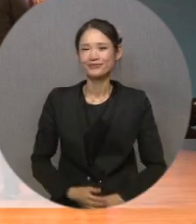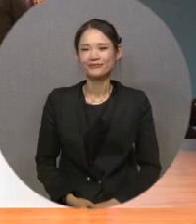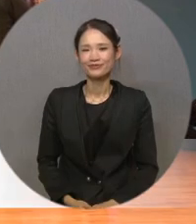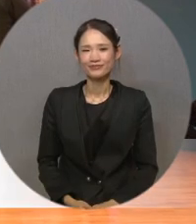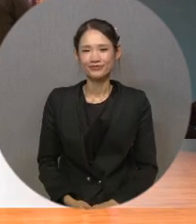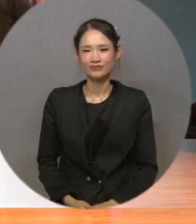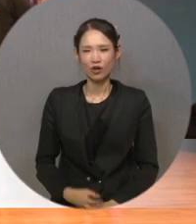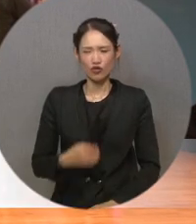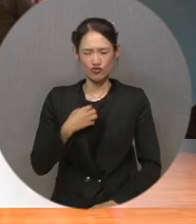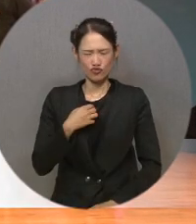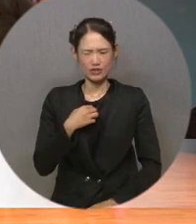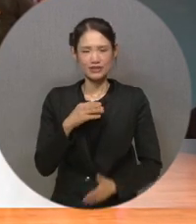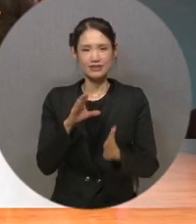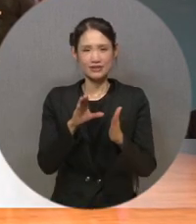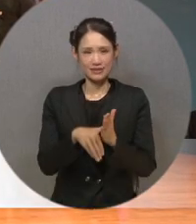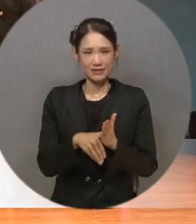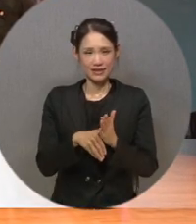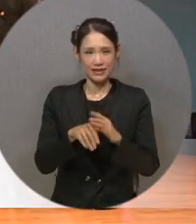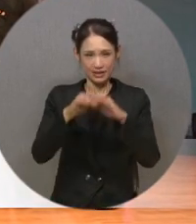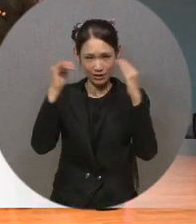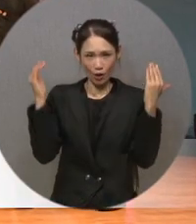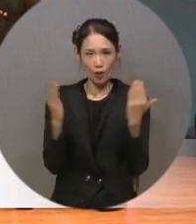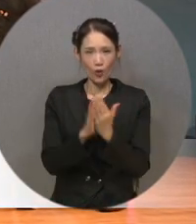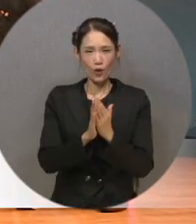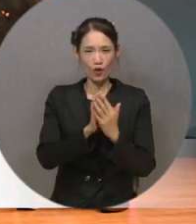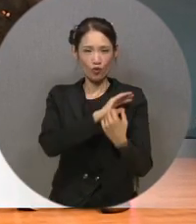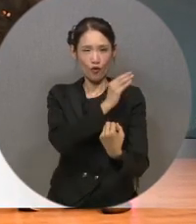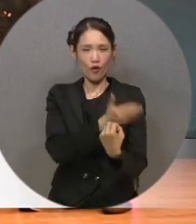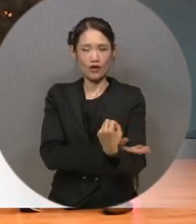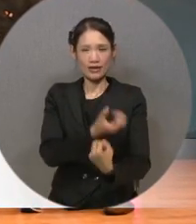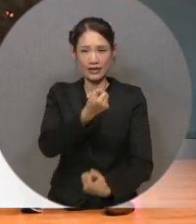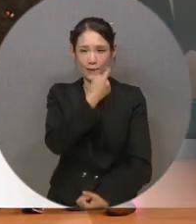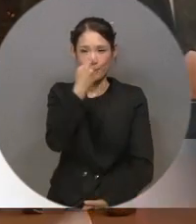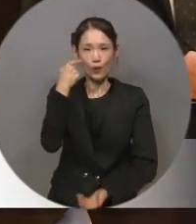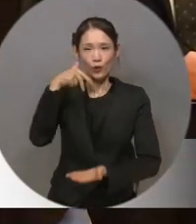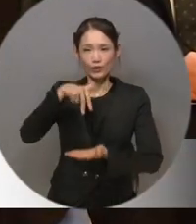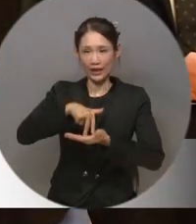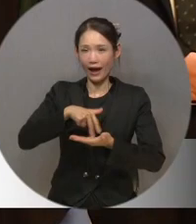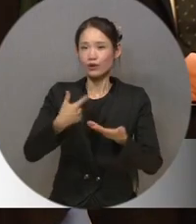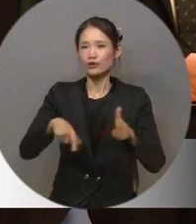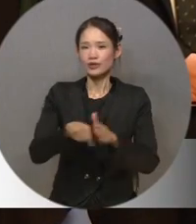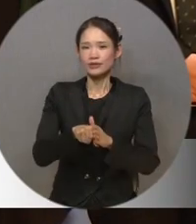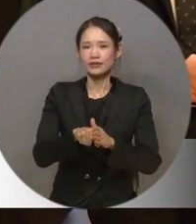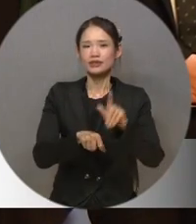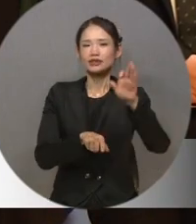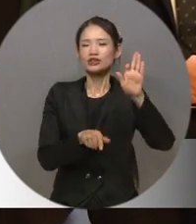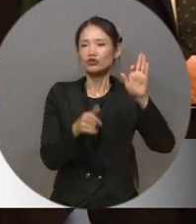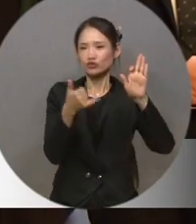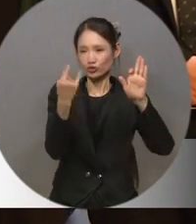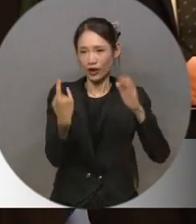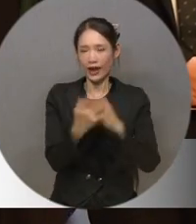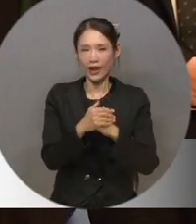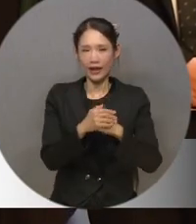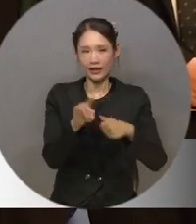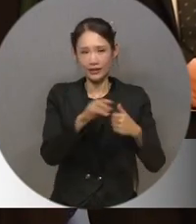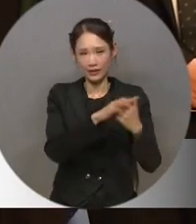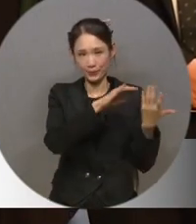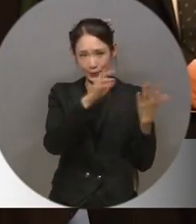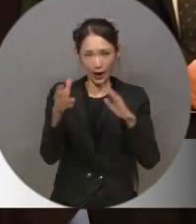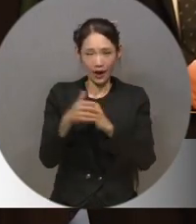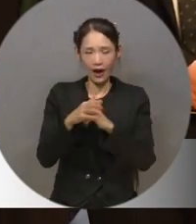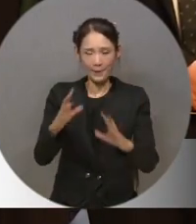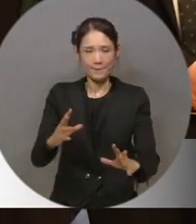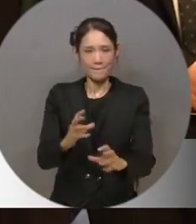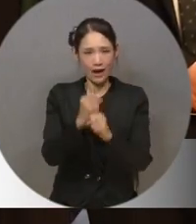위기의 시대, 인류 모두의 권리 보장을 위한 제19회 세계 농아인 대회가 15일간의 대장정을